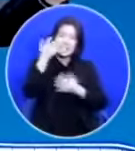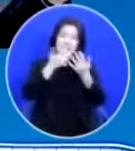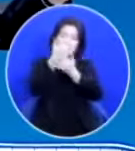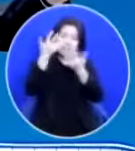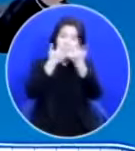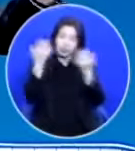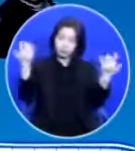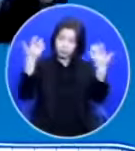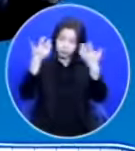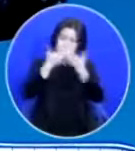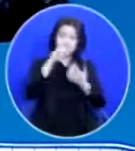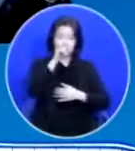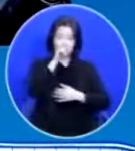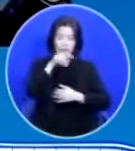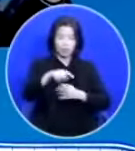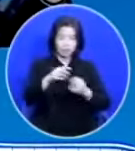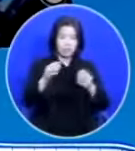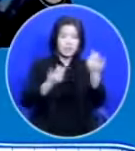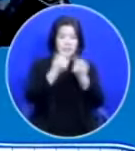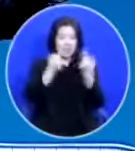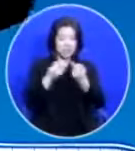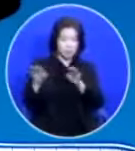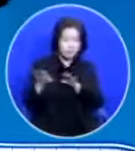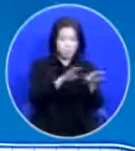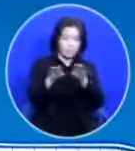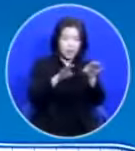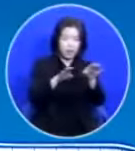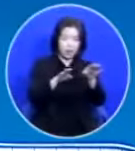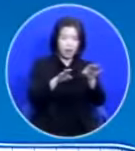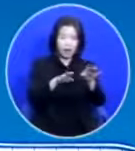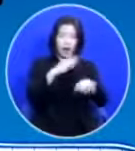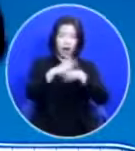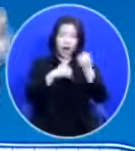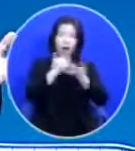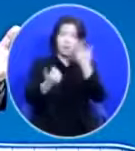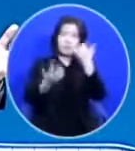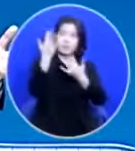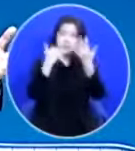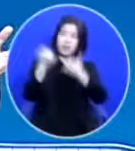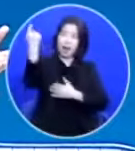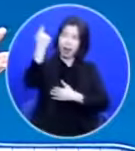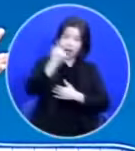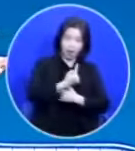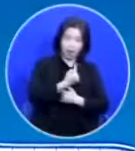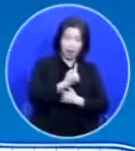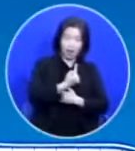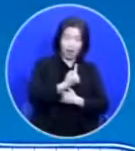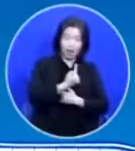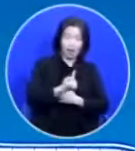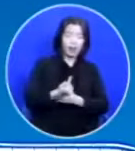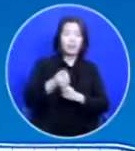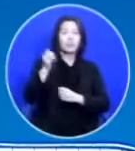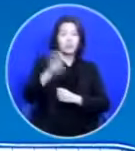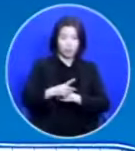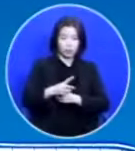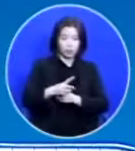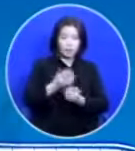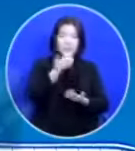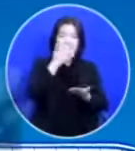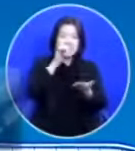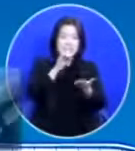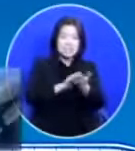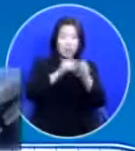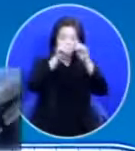그 신의 산이 진동했습니다 하나님이 불가운데로 임하셨습니다 그리고 돌판에다가